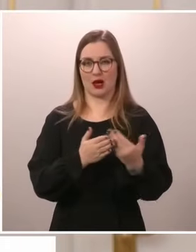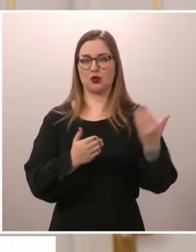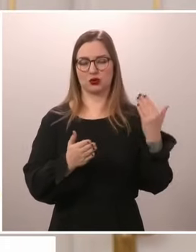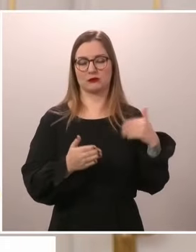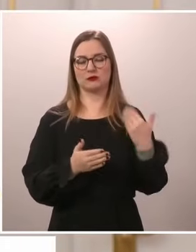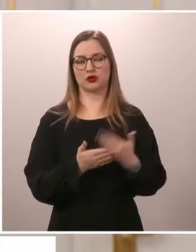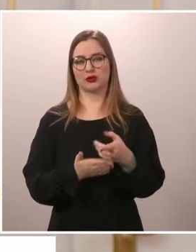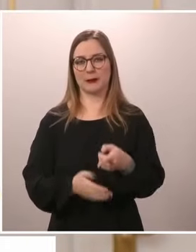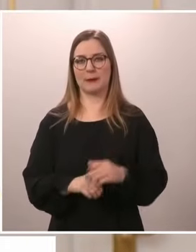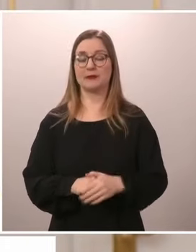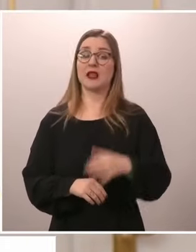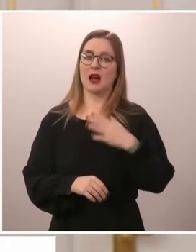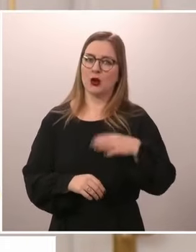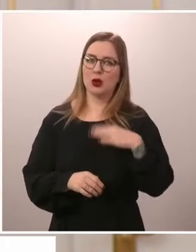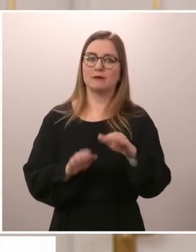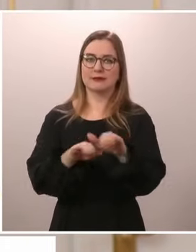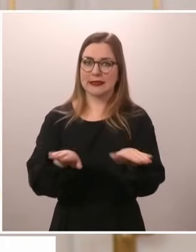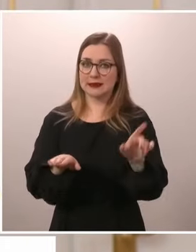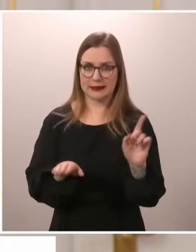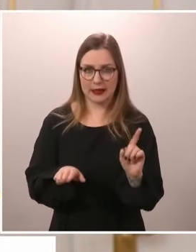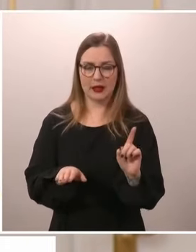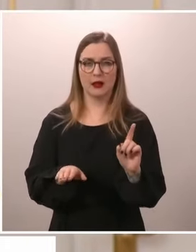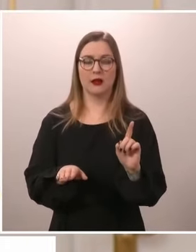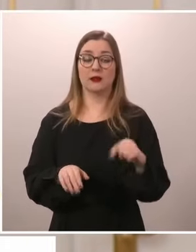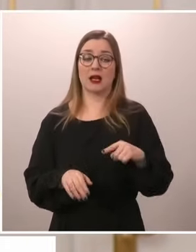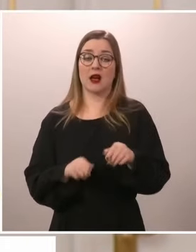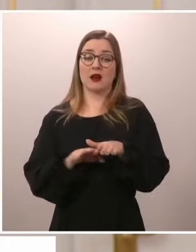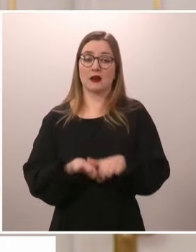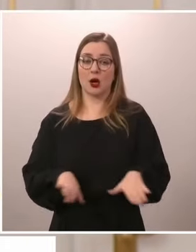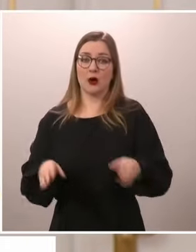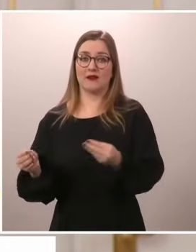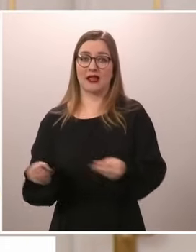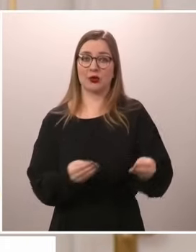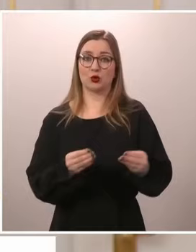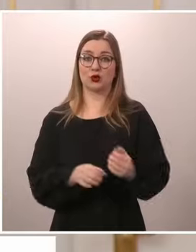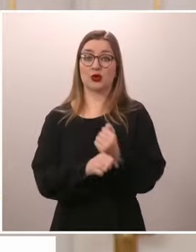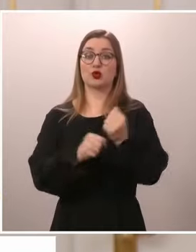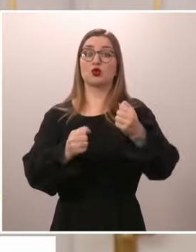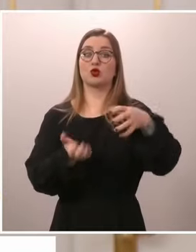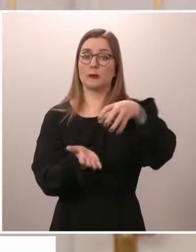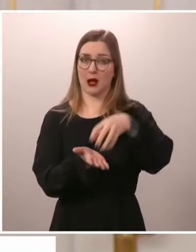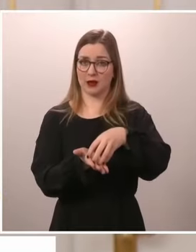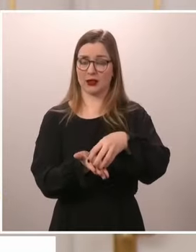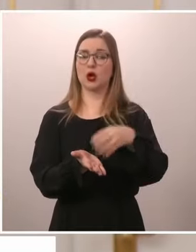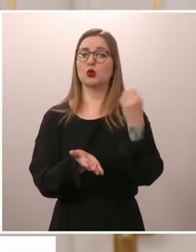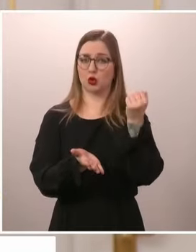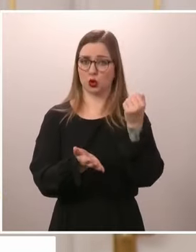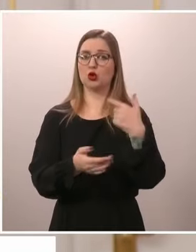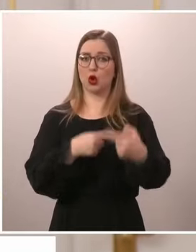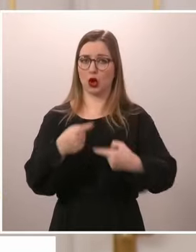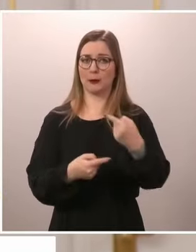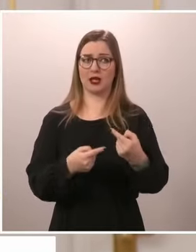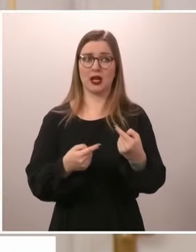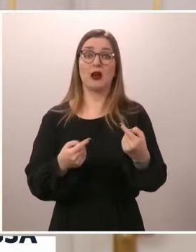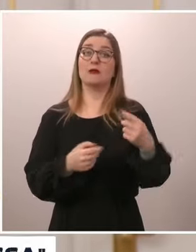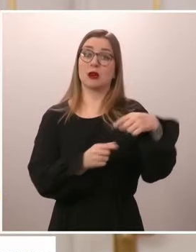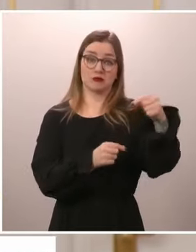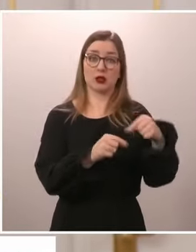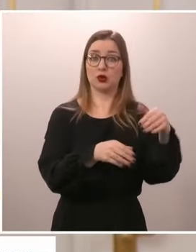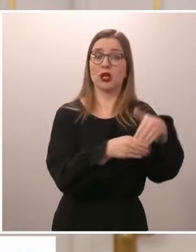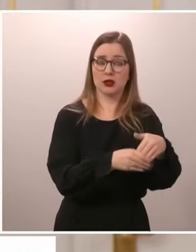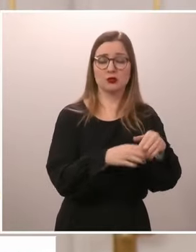että meillä on kyky toimia rauhanvälityksen suurvaltana myös NATO-jäsenenä, ihan samalla tavalla kuin